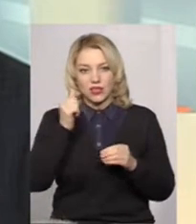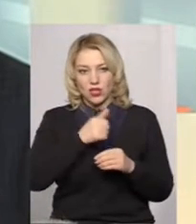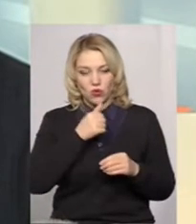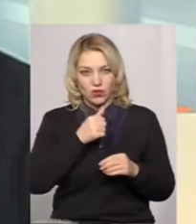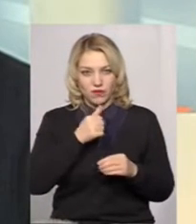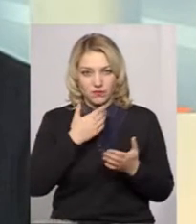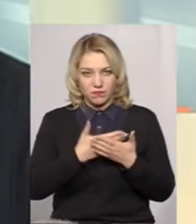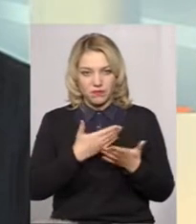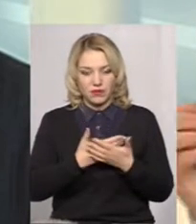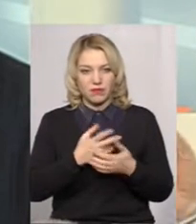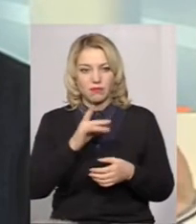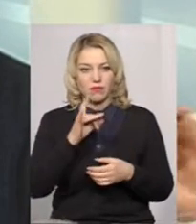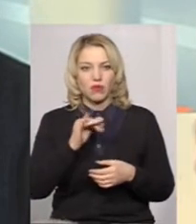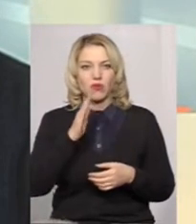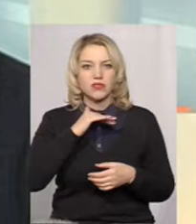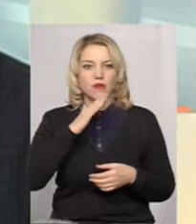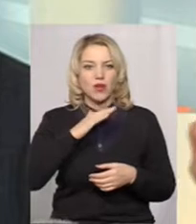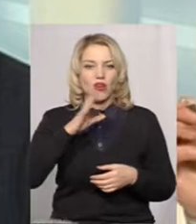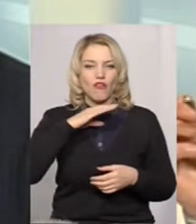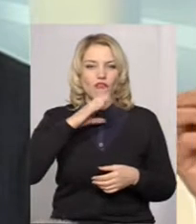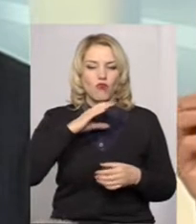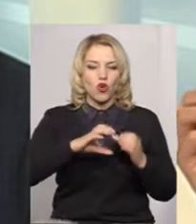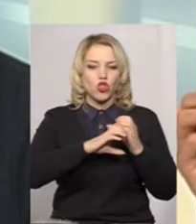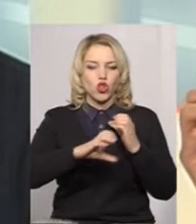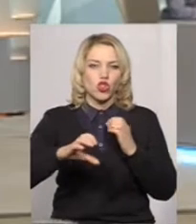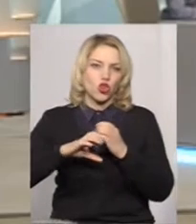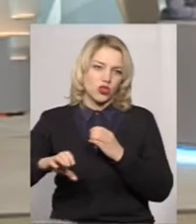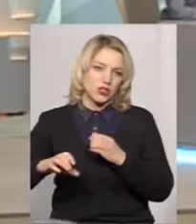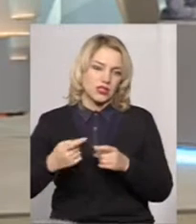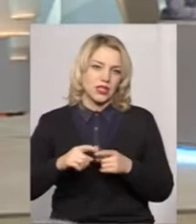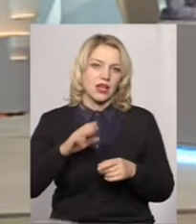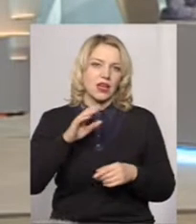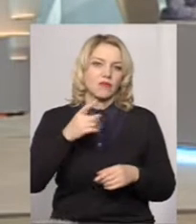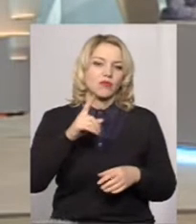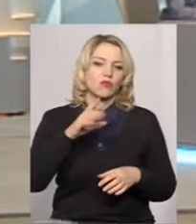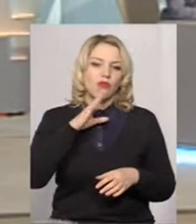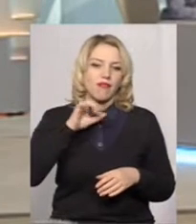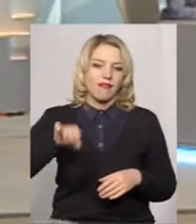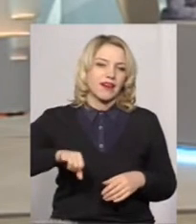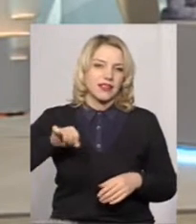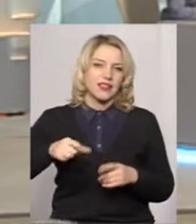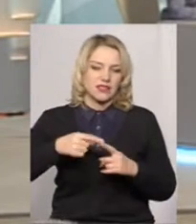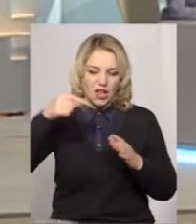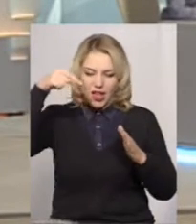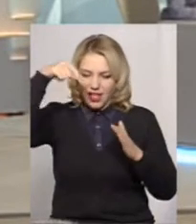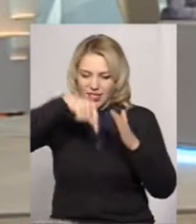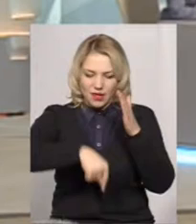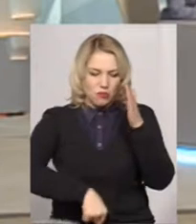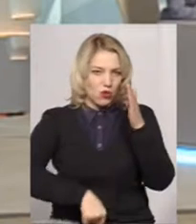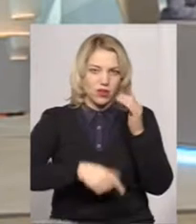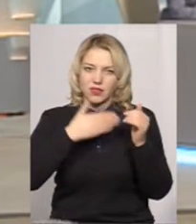найменше, про забруднення цілого водоносного горизонту. Тому що криниці, вони самі по собі не є глибокими.